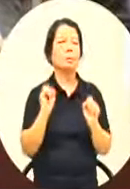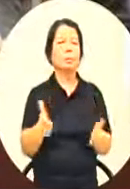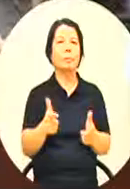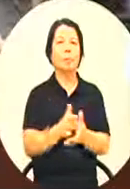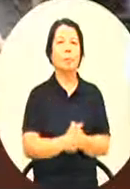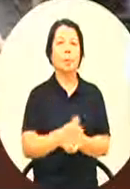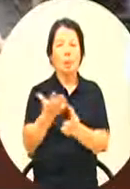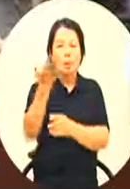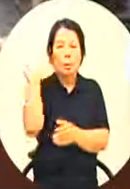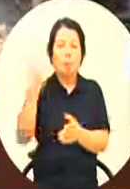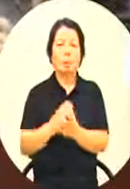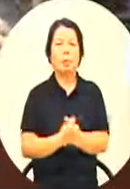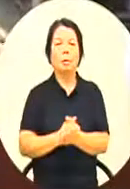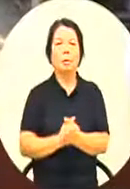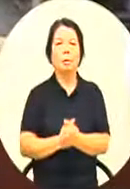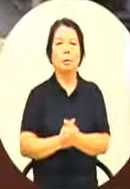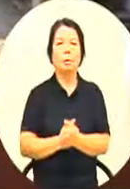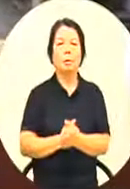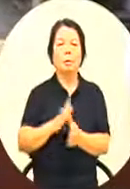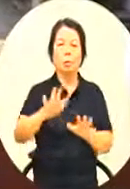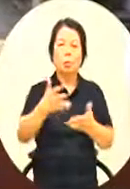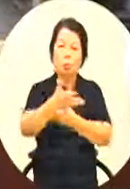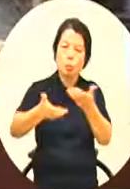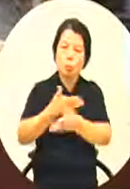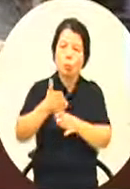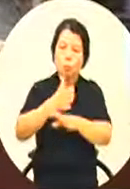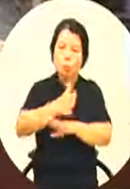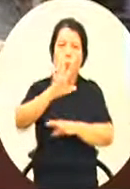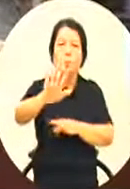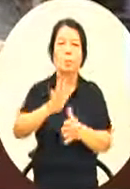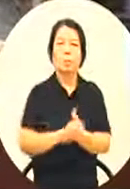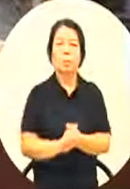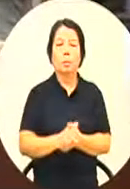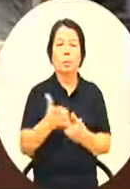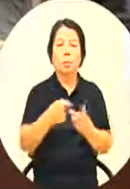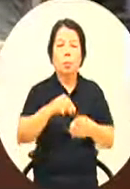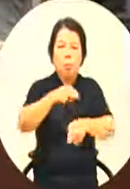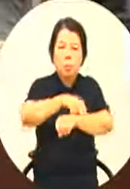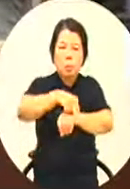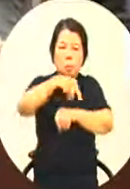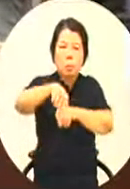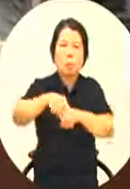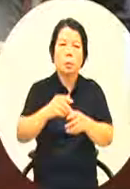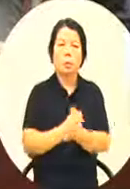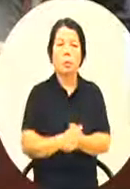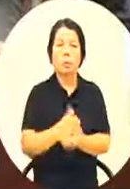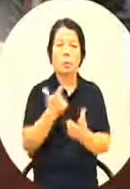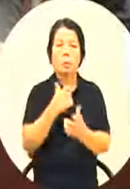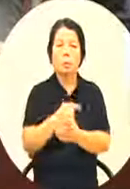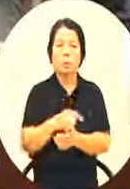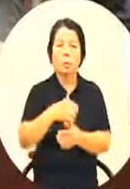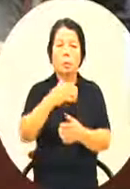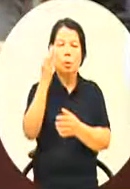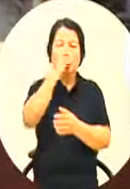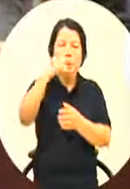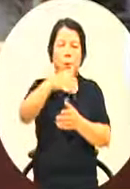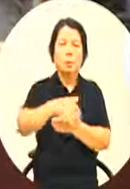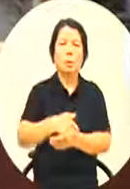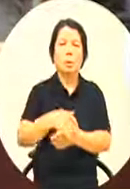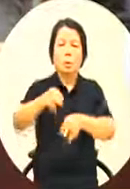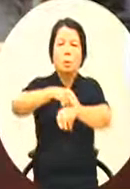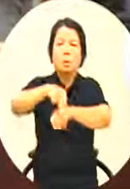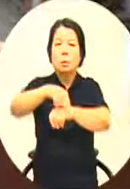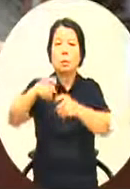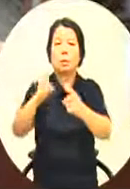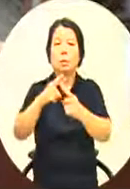陆陆续有一些交流例如说我们设计节也有找一些东南亚的一个相关的设计人